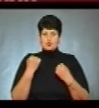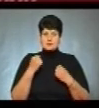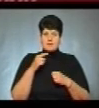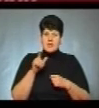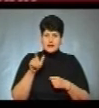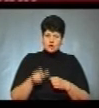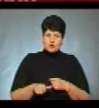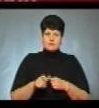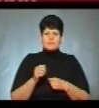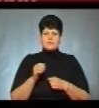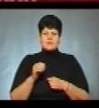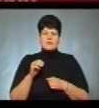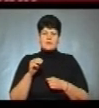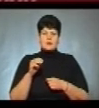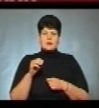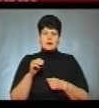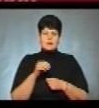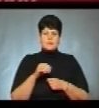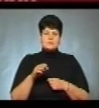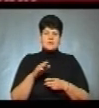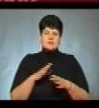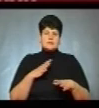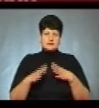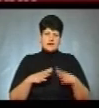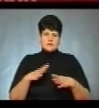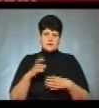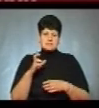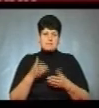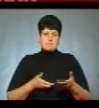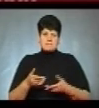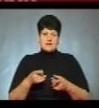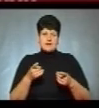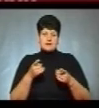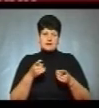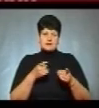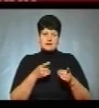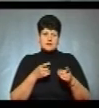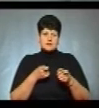Юрає Санітру, старшого тренера чоловічої збірної з біатлону, найкращим тренером.